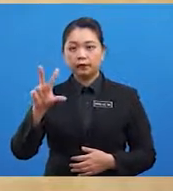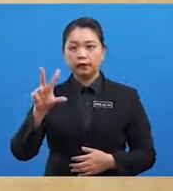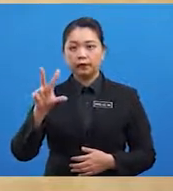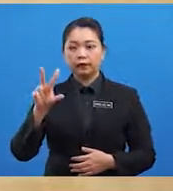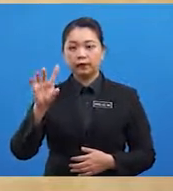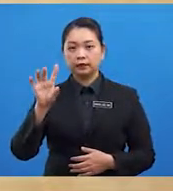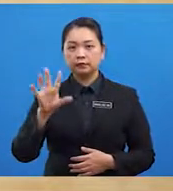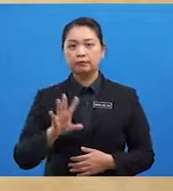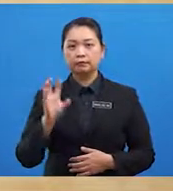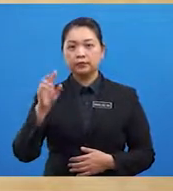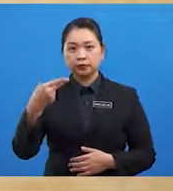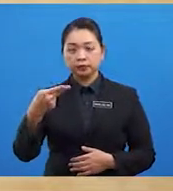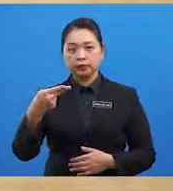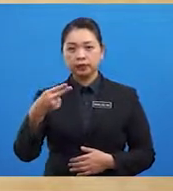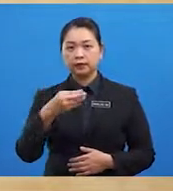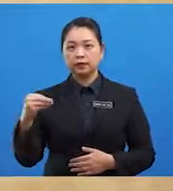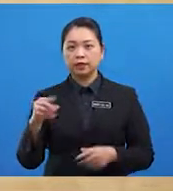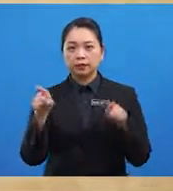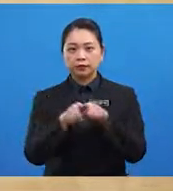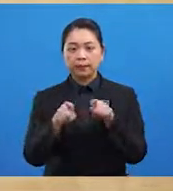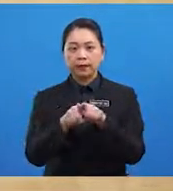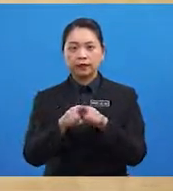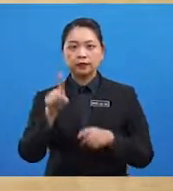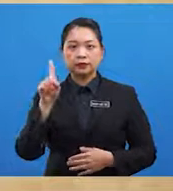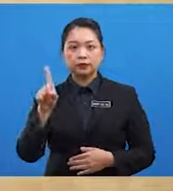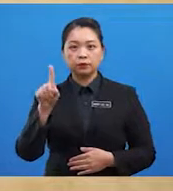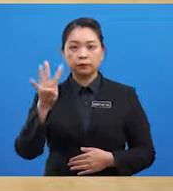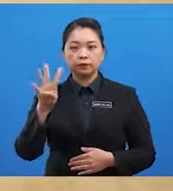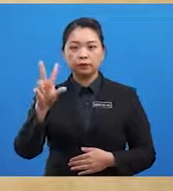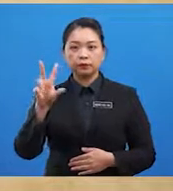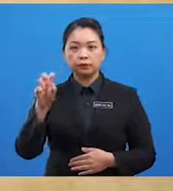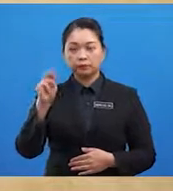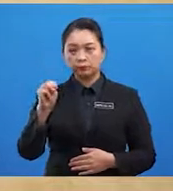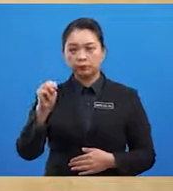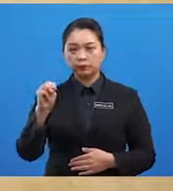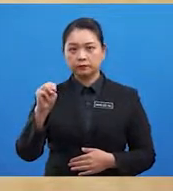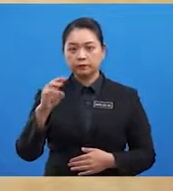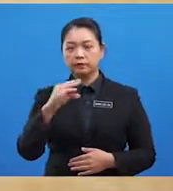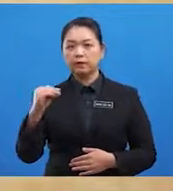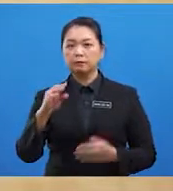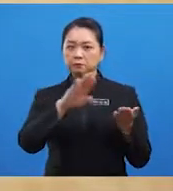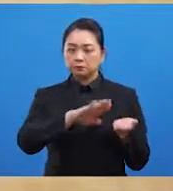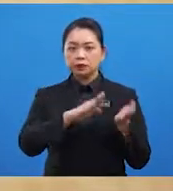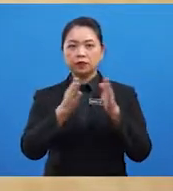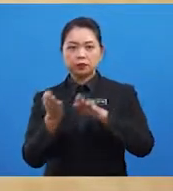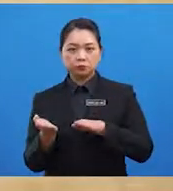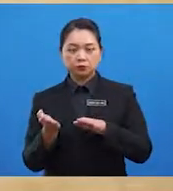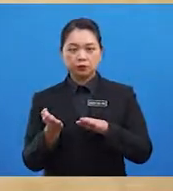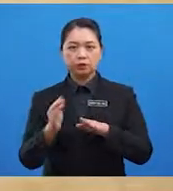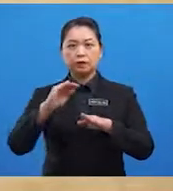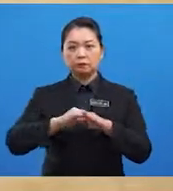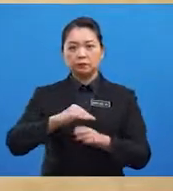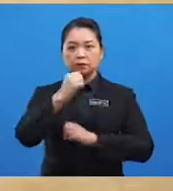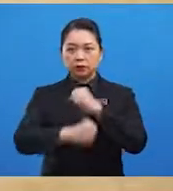Hijrah bersamaan 1430 Masihi Dan meninggal